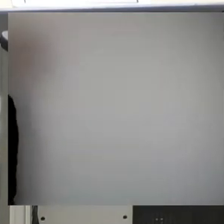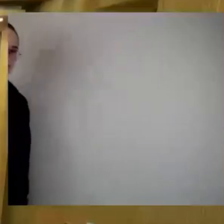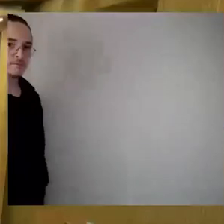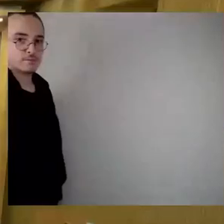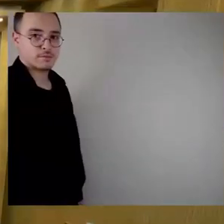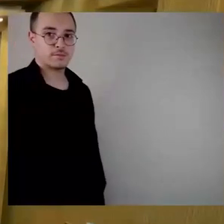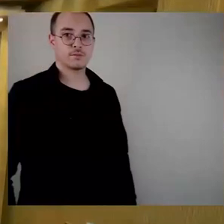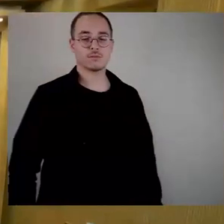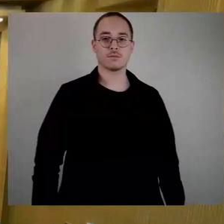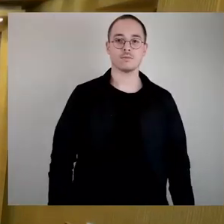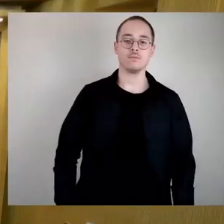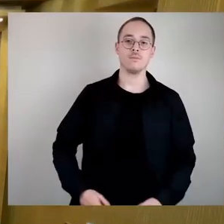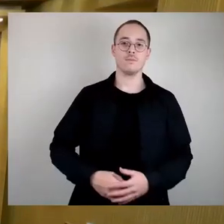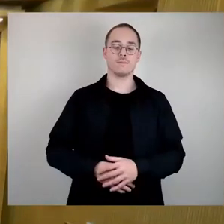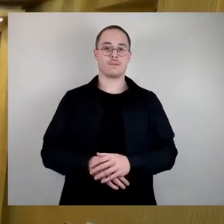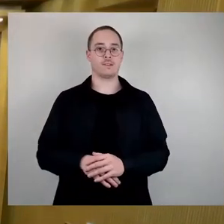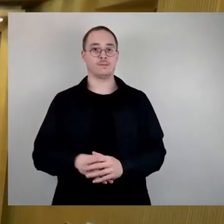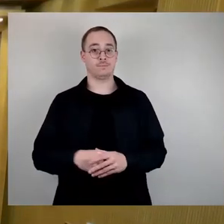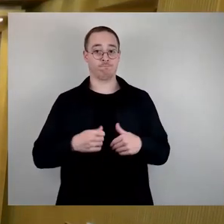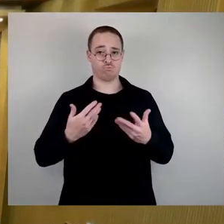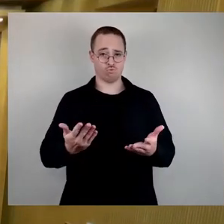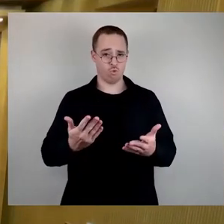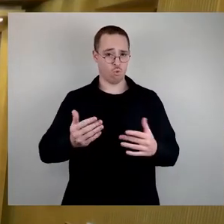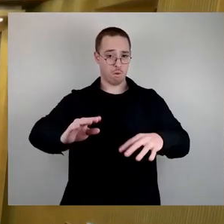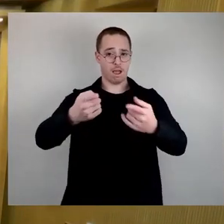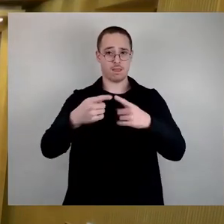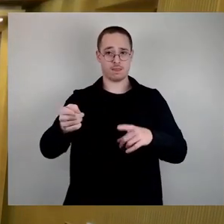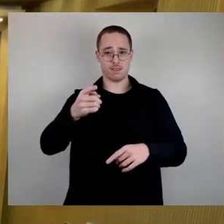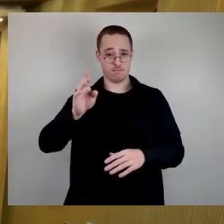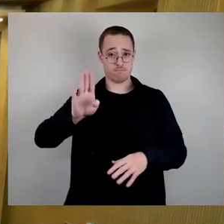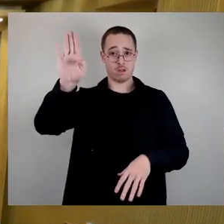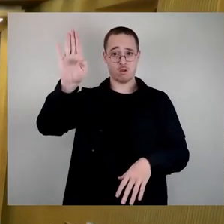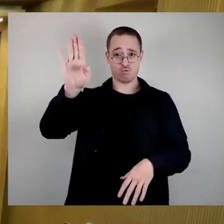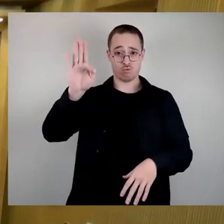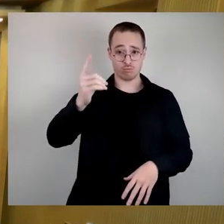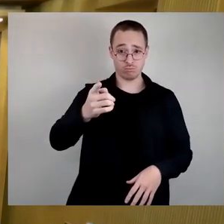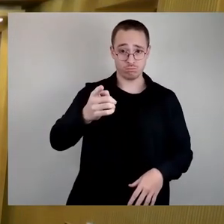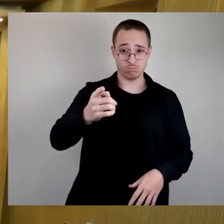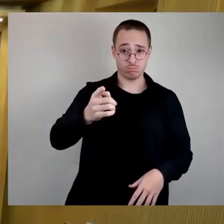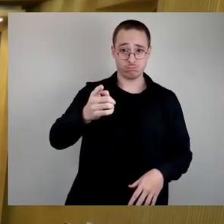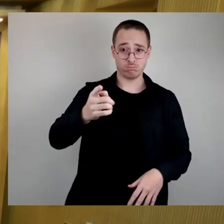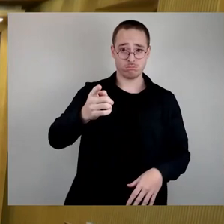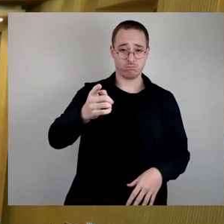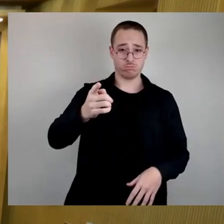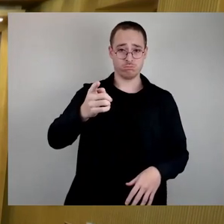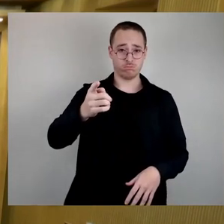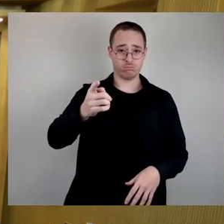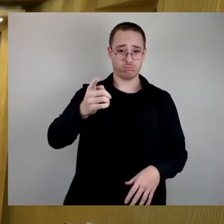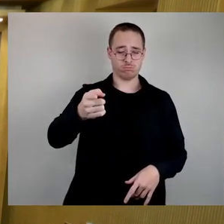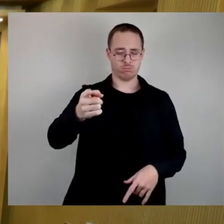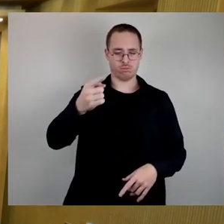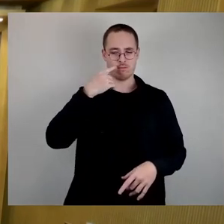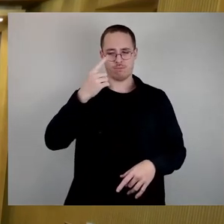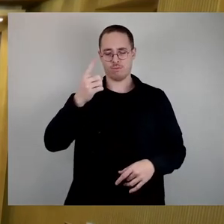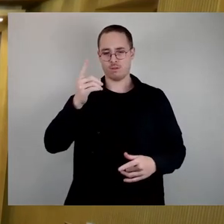So, eine weitere Wortmeldung jetzt. Das ist aus einem Punkt, der fast